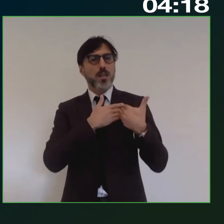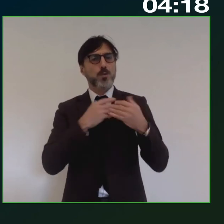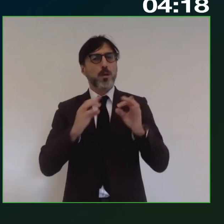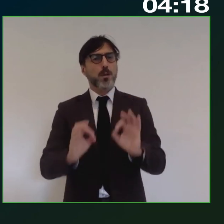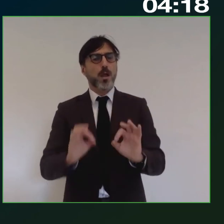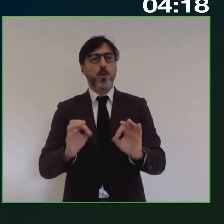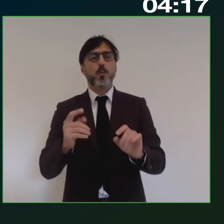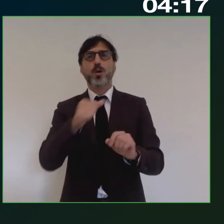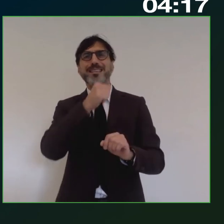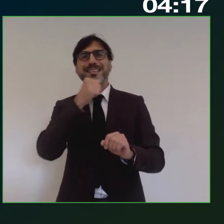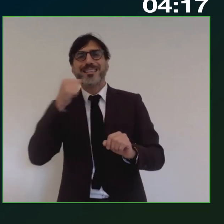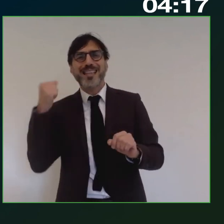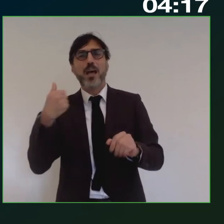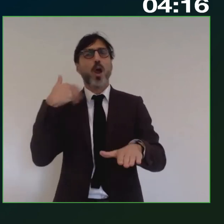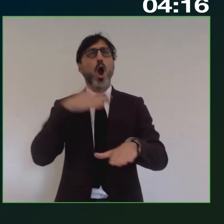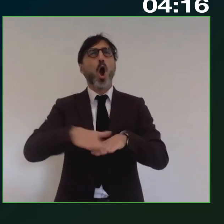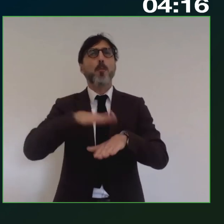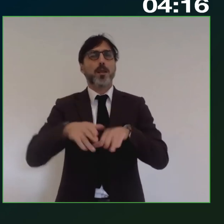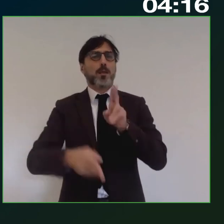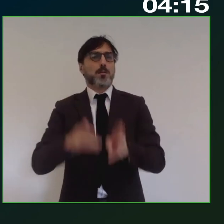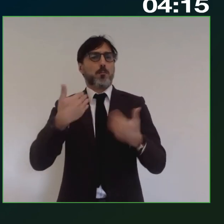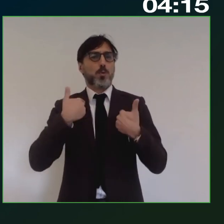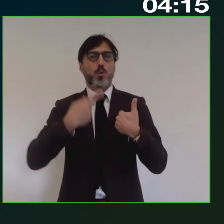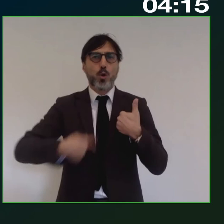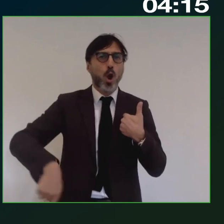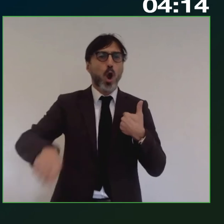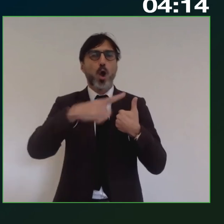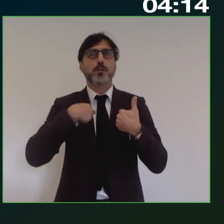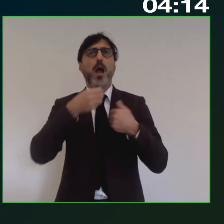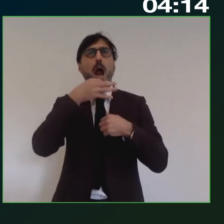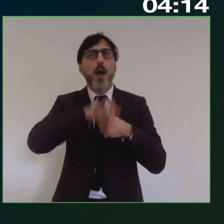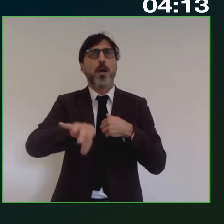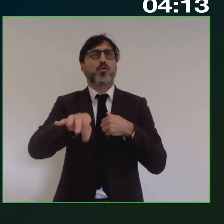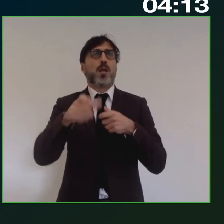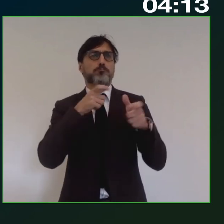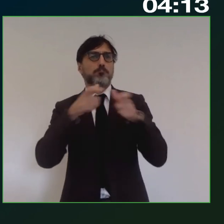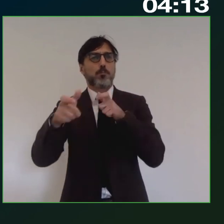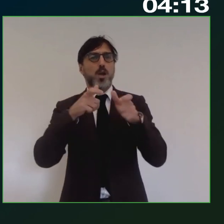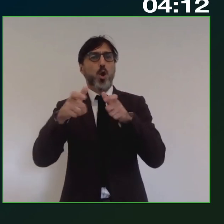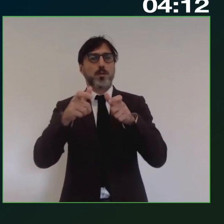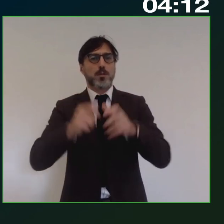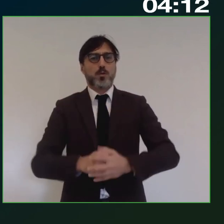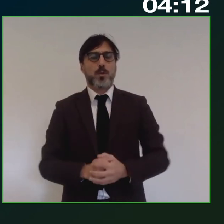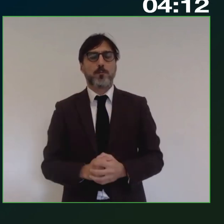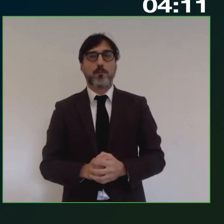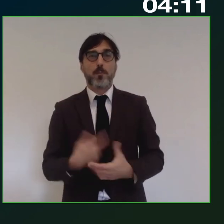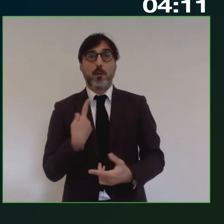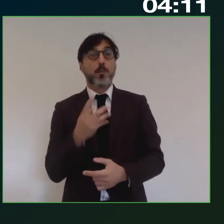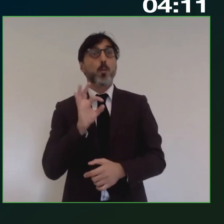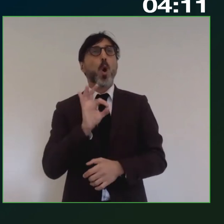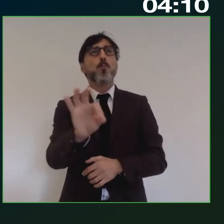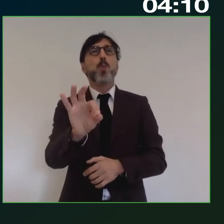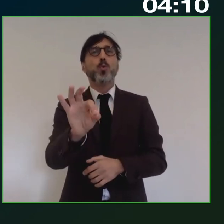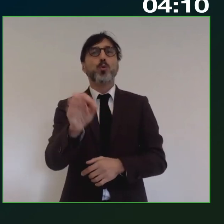rafforzamento delle nostre competenze della capacità negoziare. Primo punto politico quindi è che le nuove